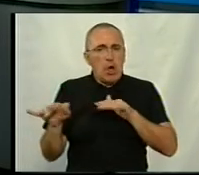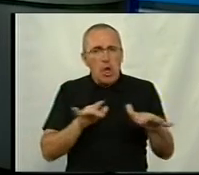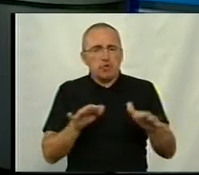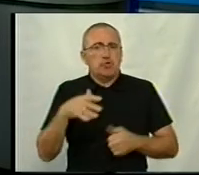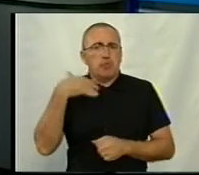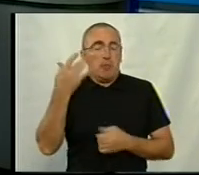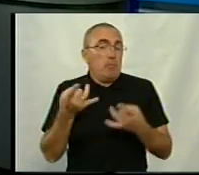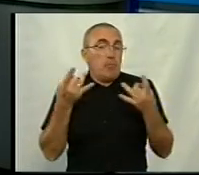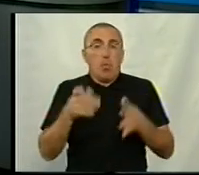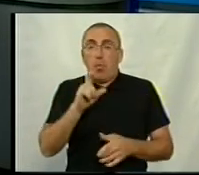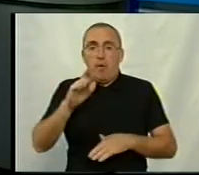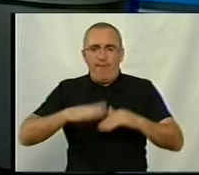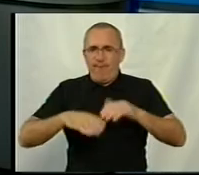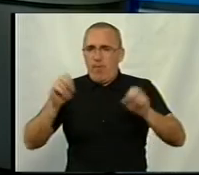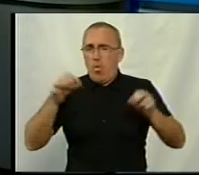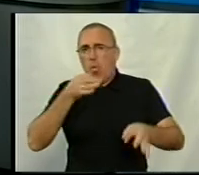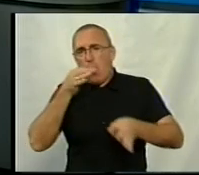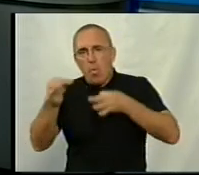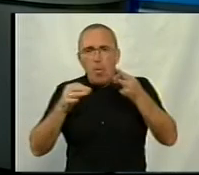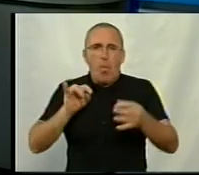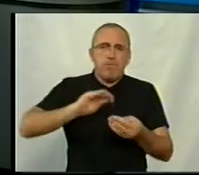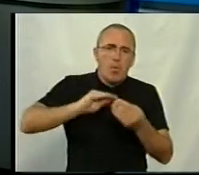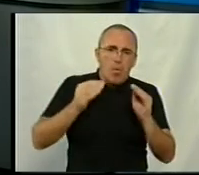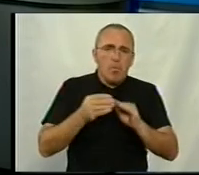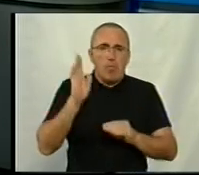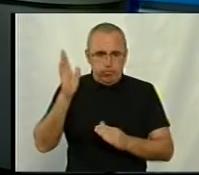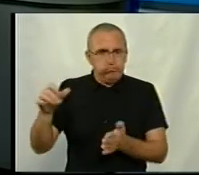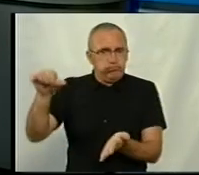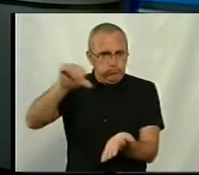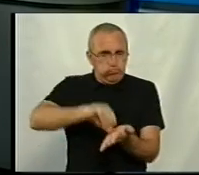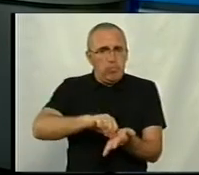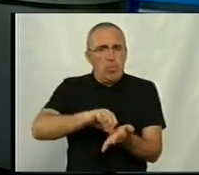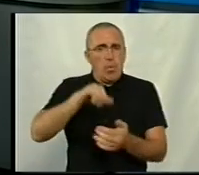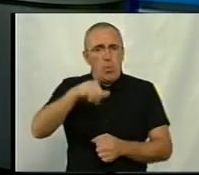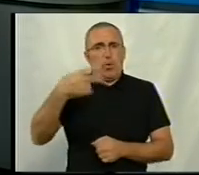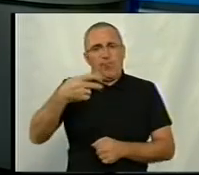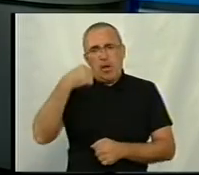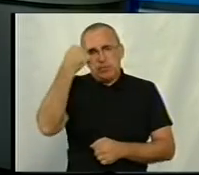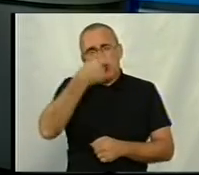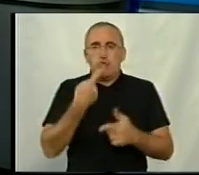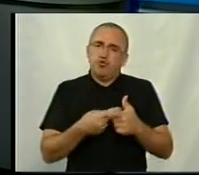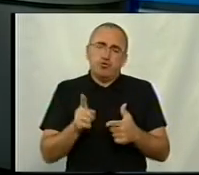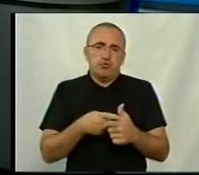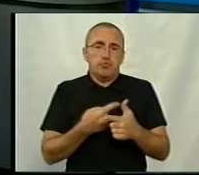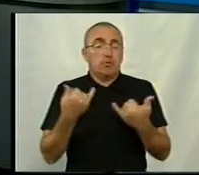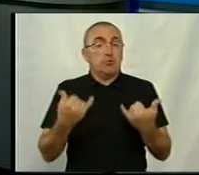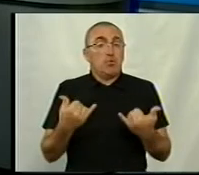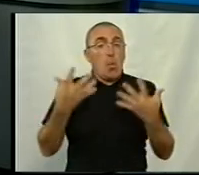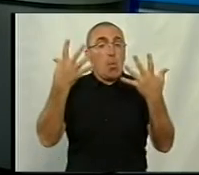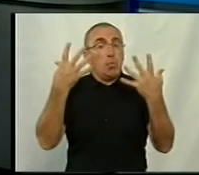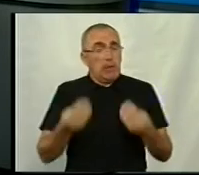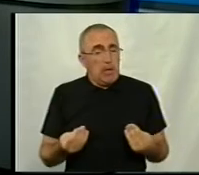просто люди фахово говорили про якісь проблеми. Вони теж будуть присутні у 2020 році чи буде більше